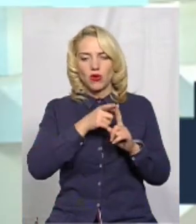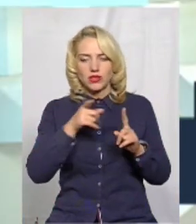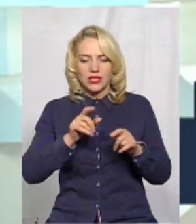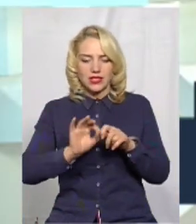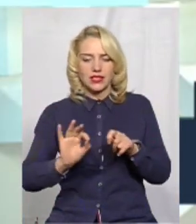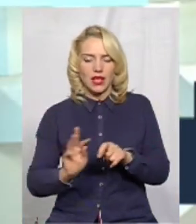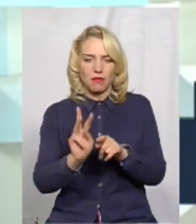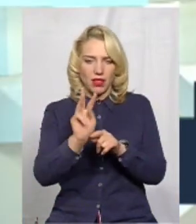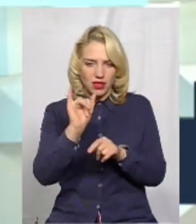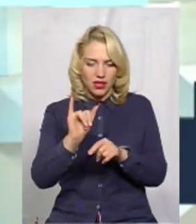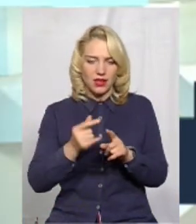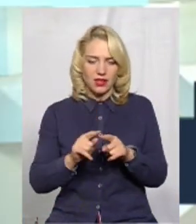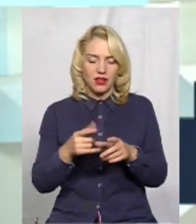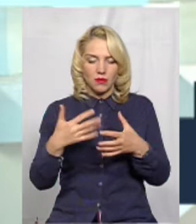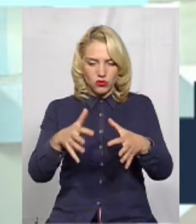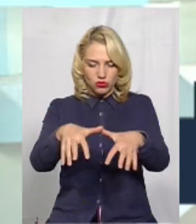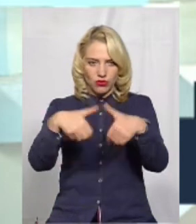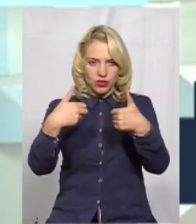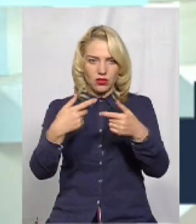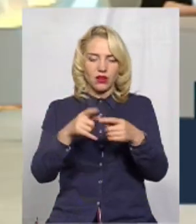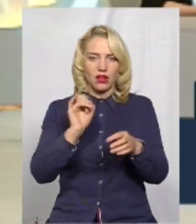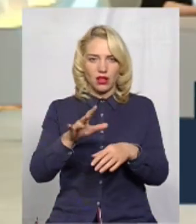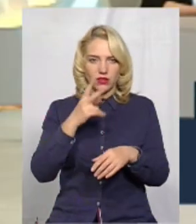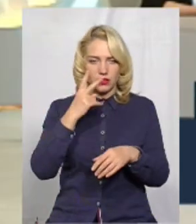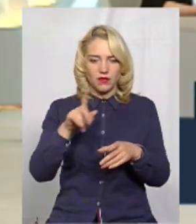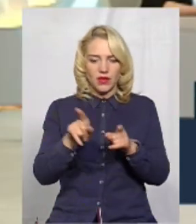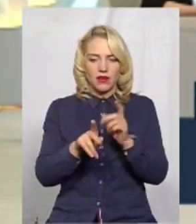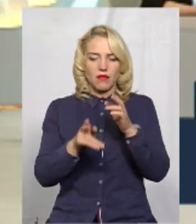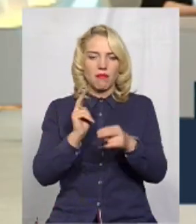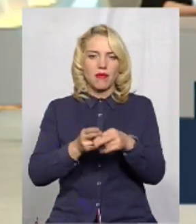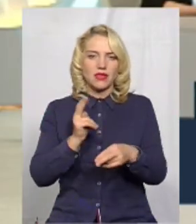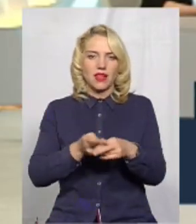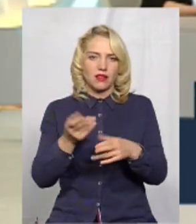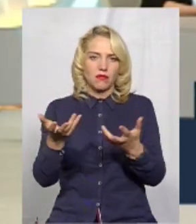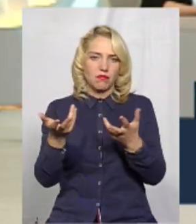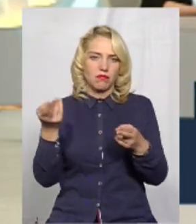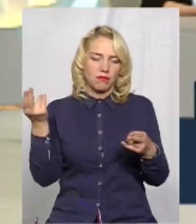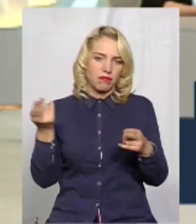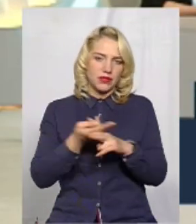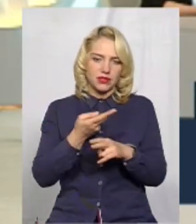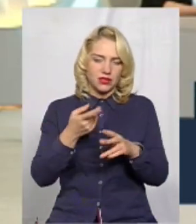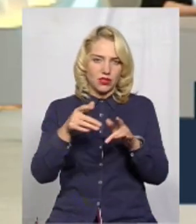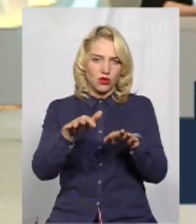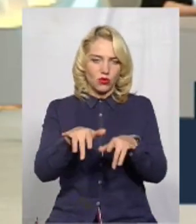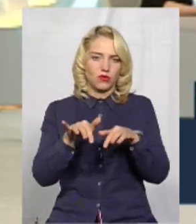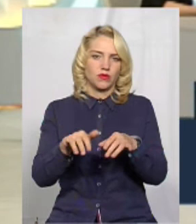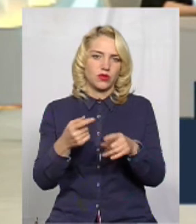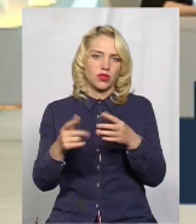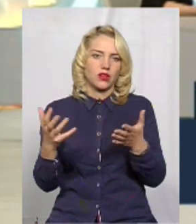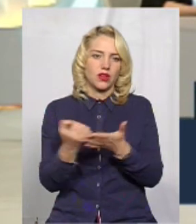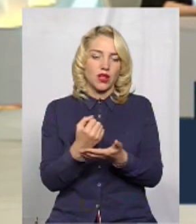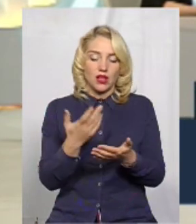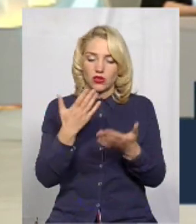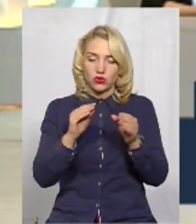просто виняті з котлів. Котли зараз нагадують, також, знаєте, купу металобрухту, якщо ці блоки не поставити на місце, практично